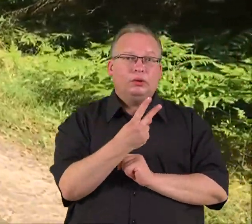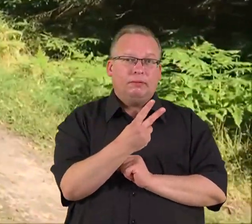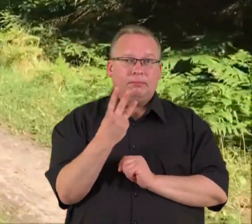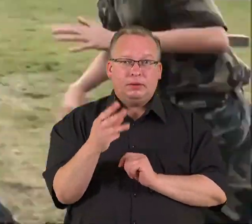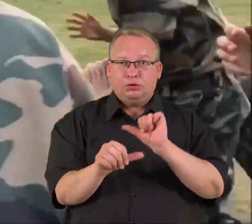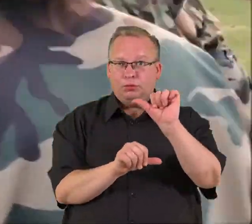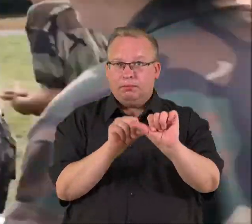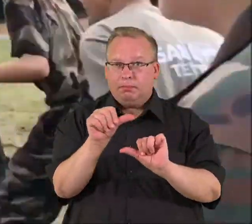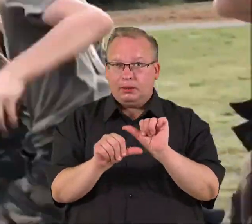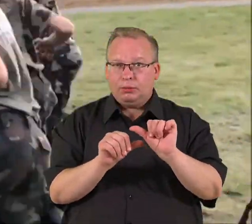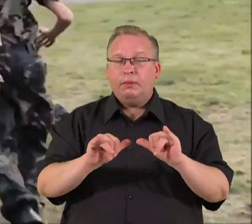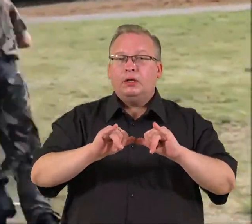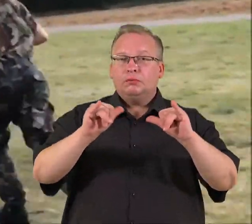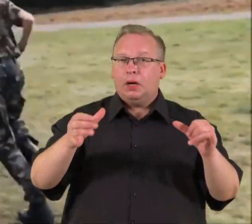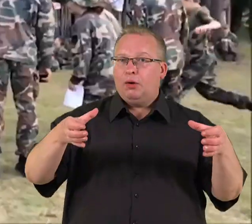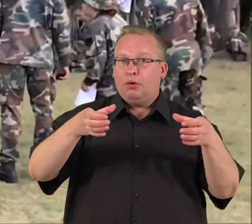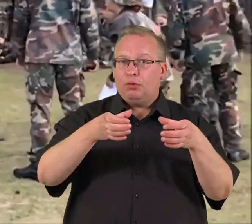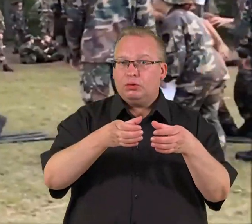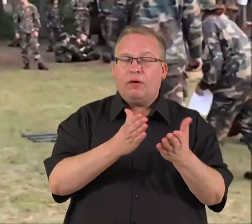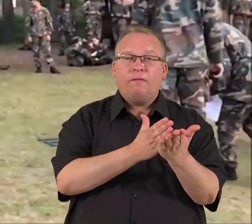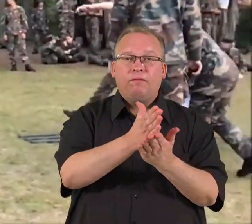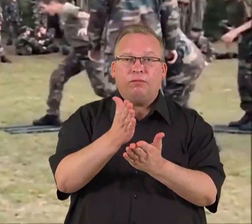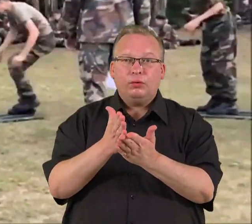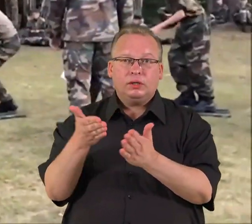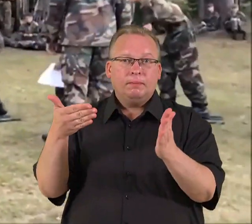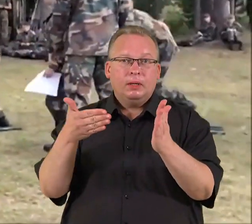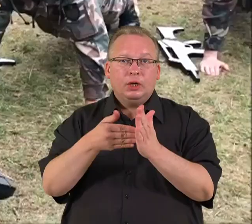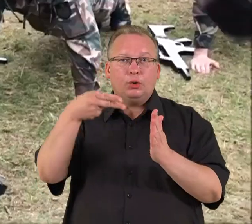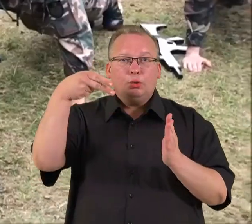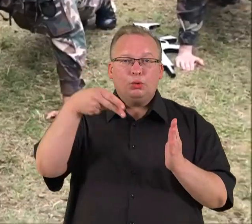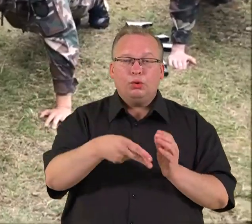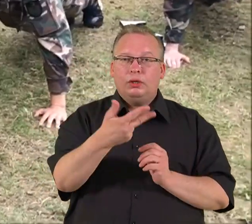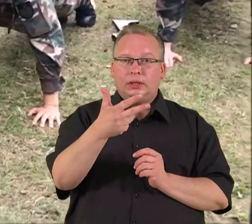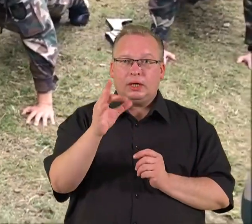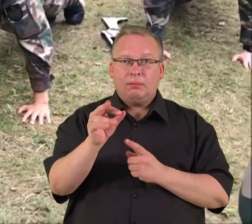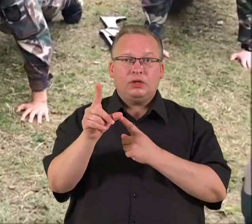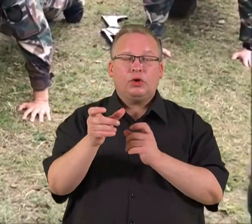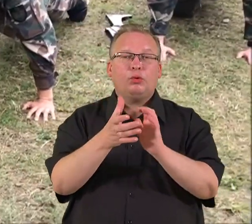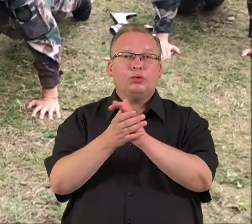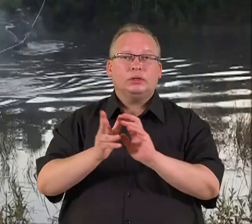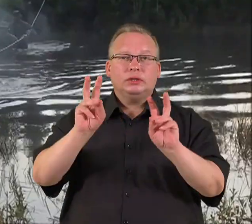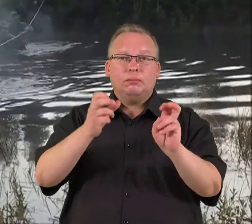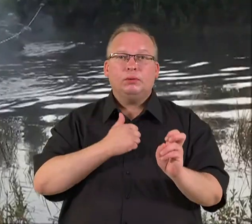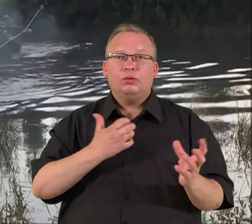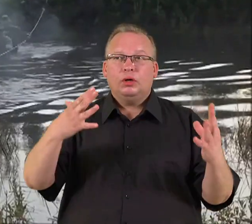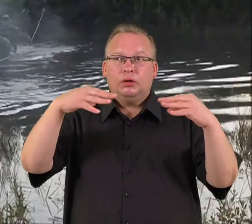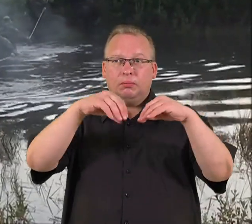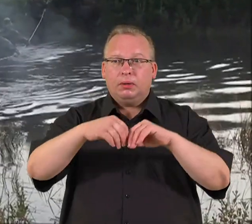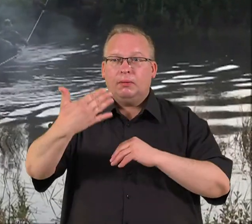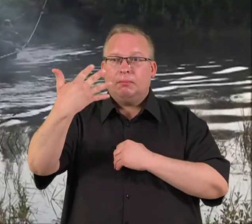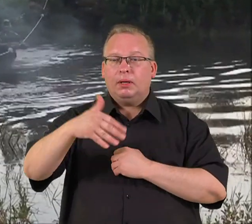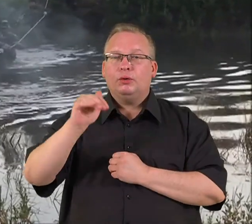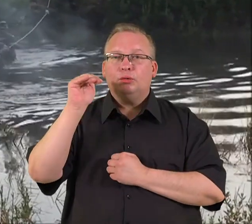metų. Išplėtus organizacijos funkcijas iki 2030 metų Lietuvos Šauliu Sąjunga turėtų sutelkti apie 50